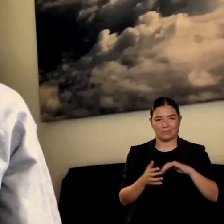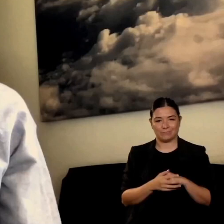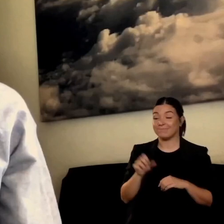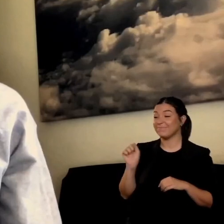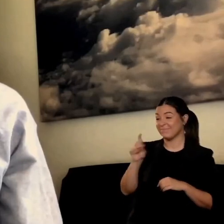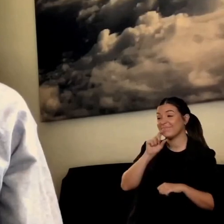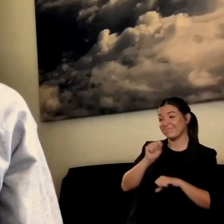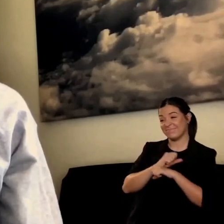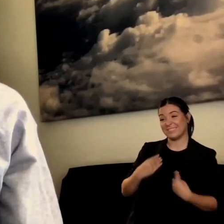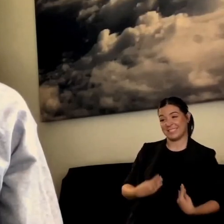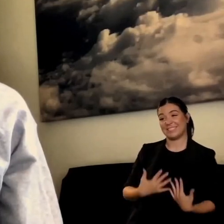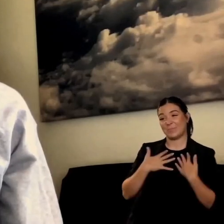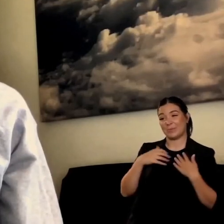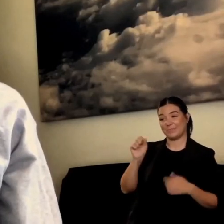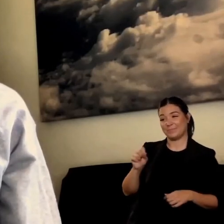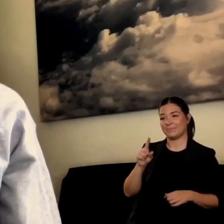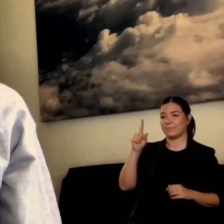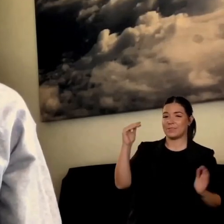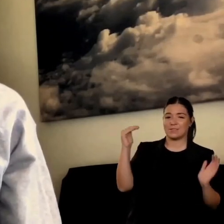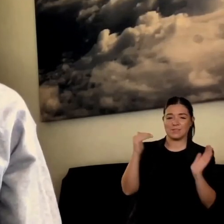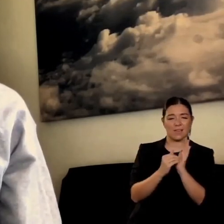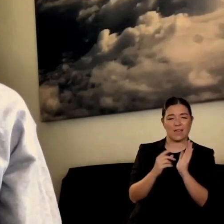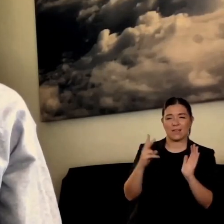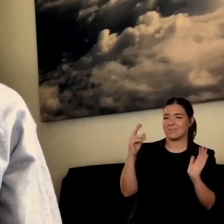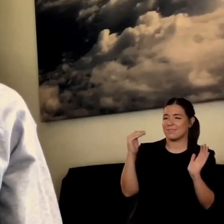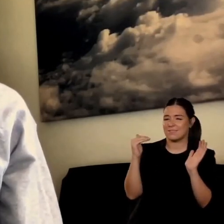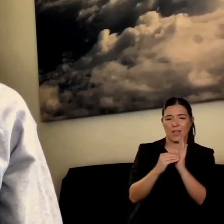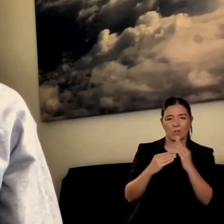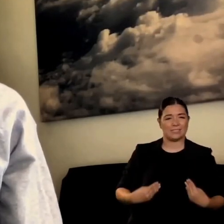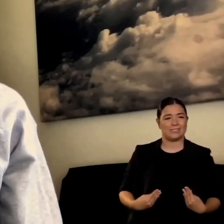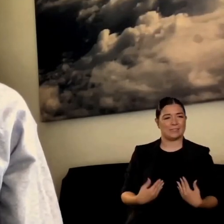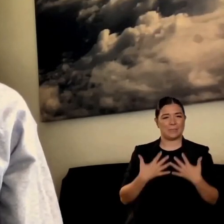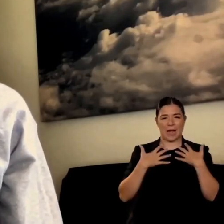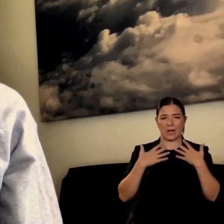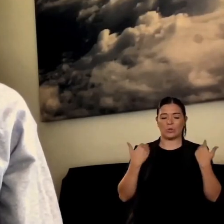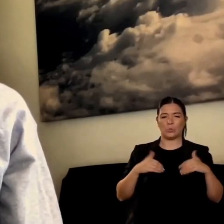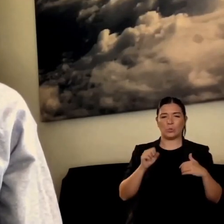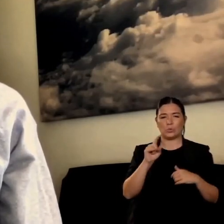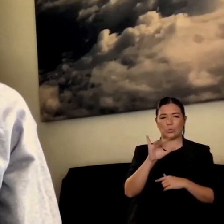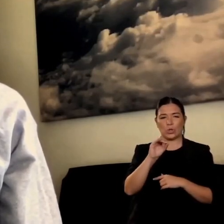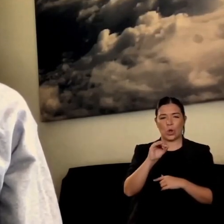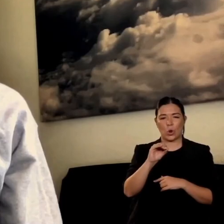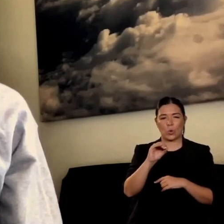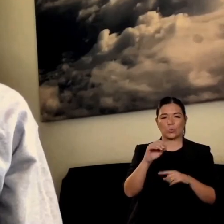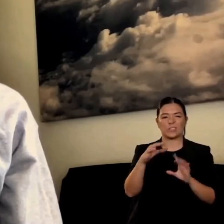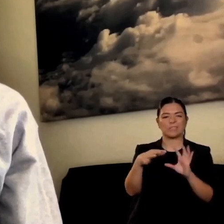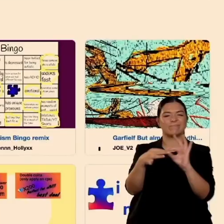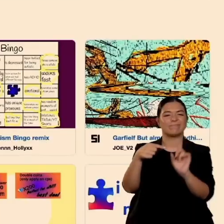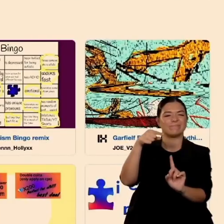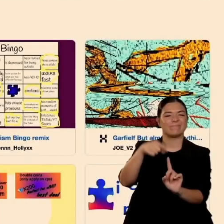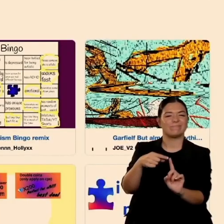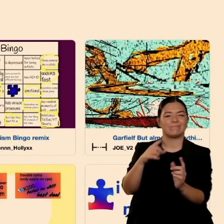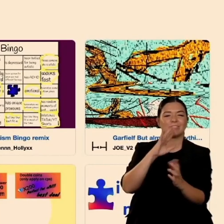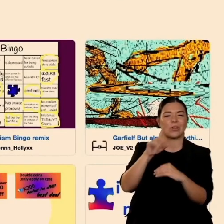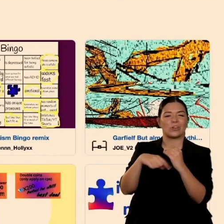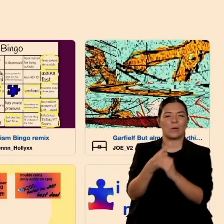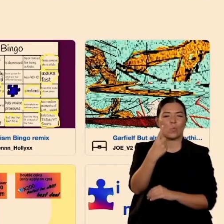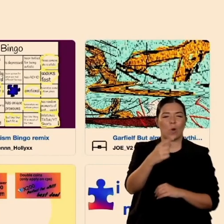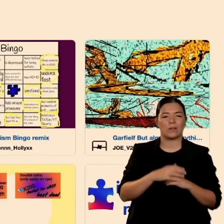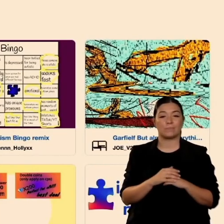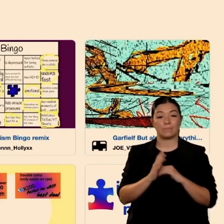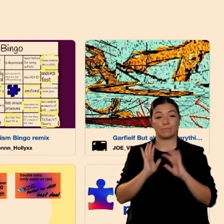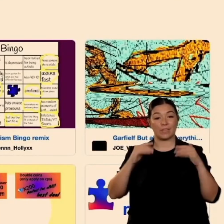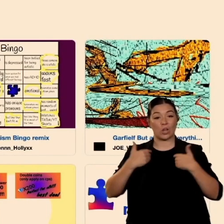dell'autismo che fomenta che fa sì che si fomenti che altri possano avere raccontare le loro esperienze in questa